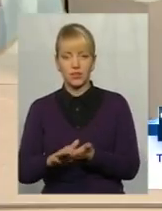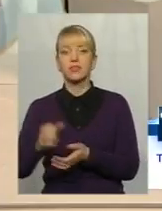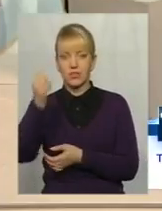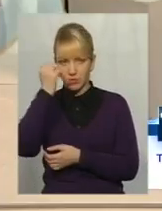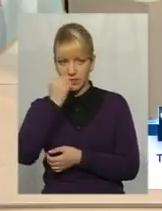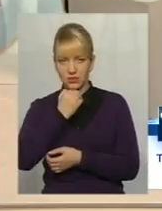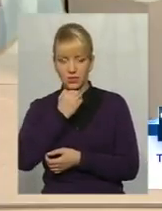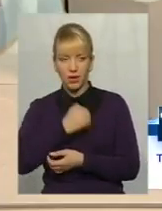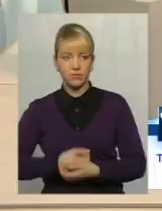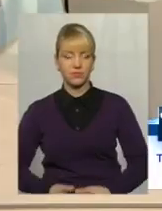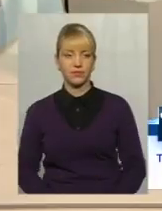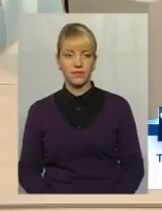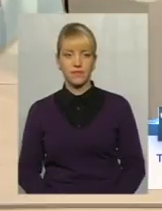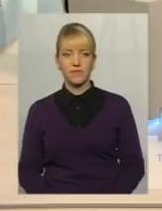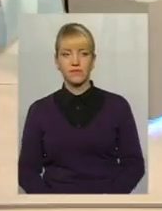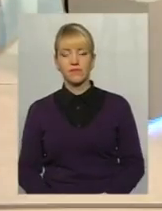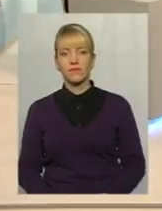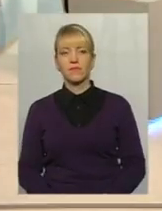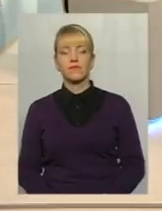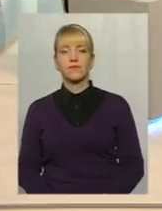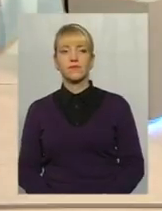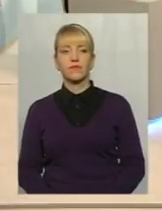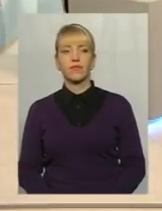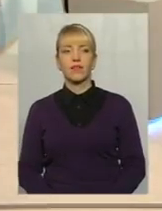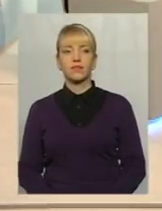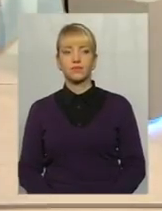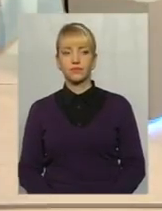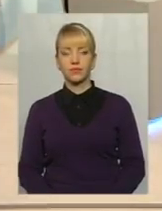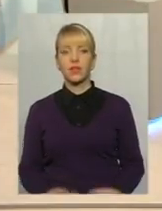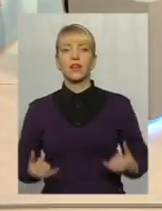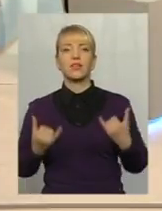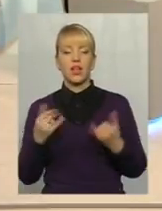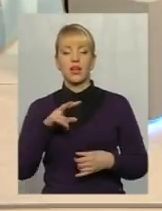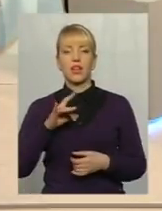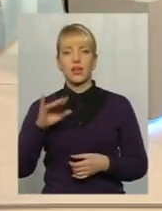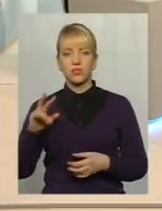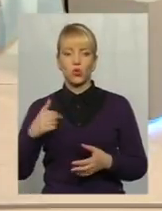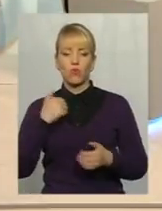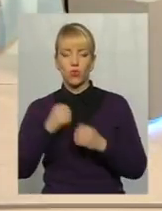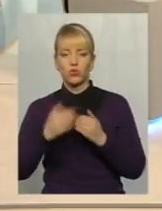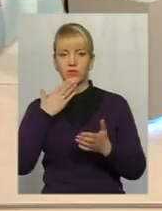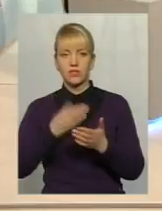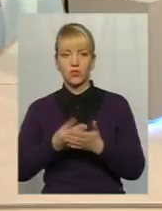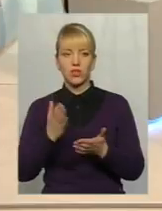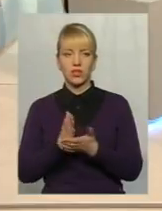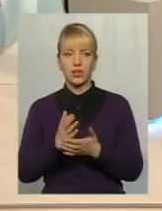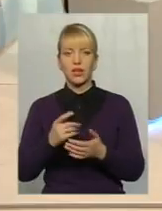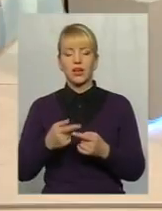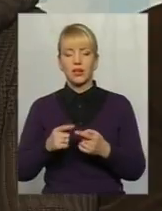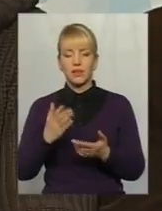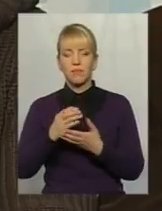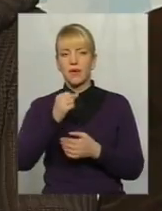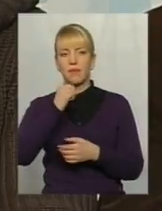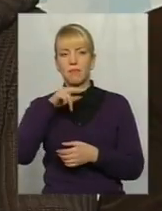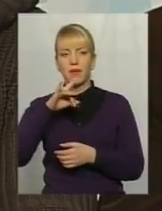Дякую, пані Лариса. Я відповім на це запитання. Шановна пані Лариса, в кожного з нас воювали діди, прадіди. У мене